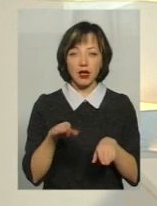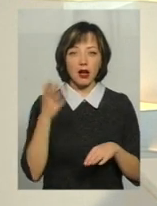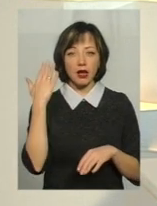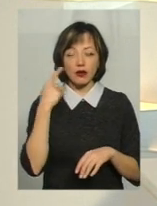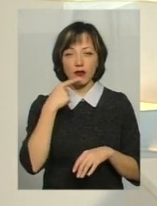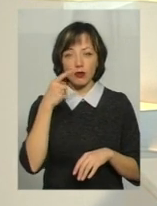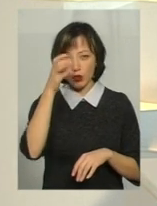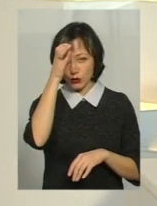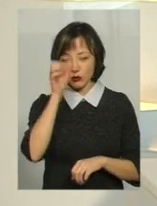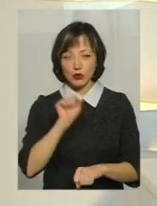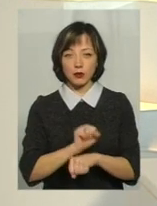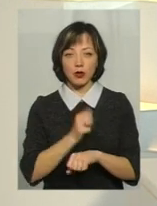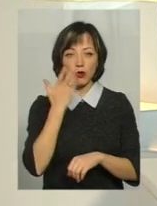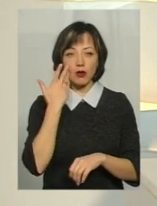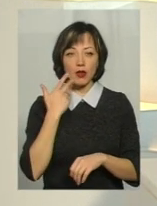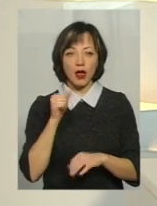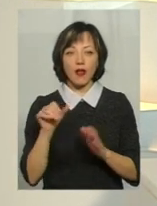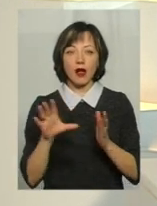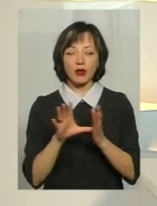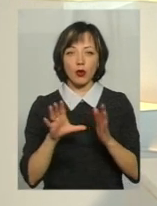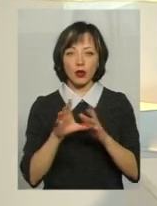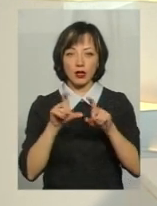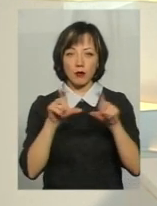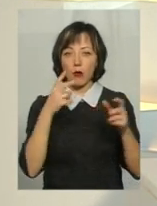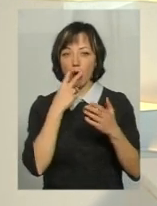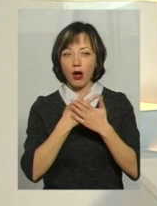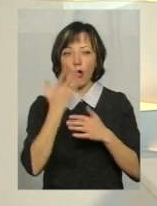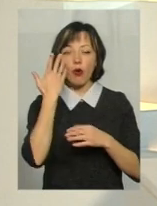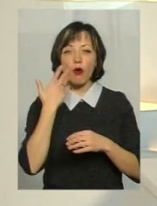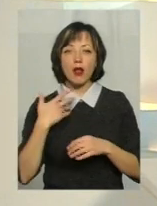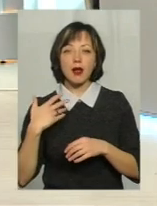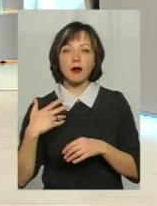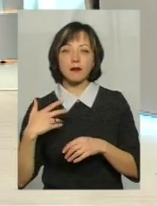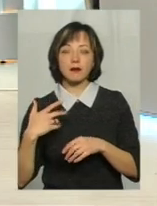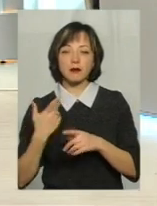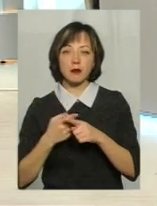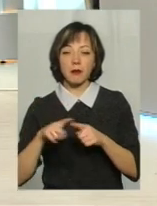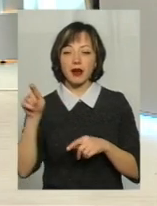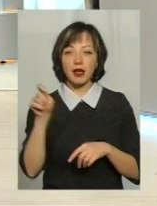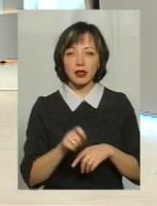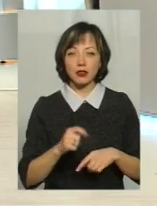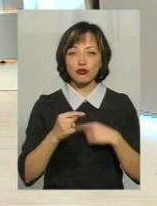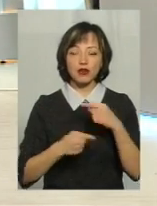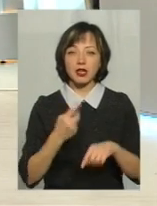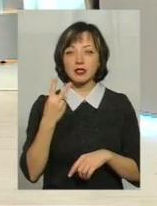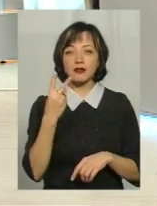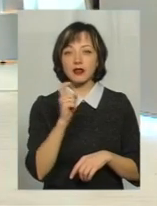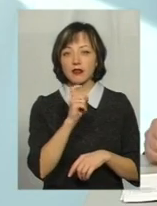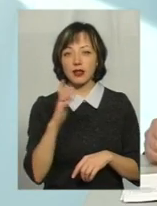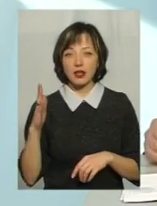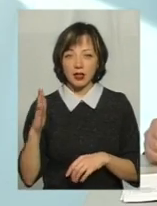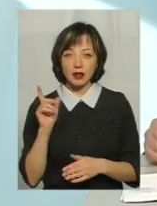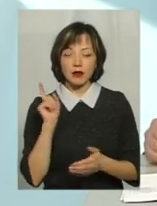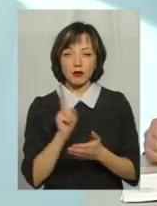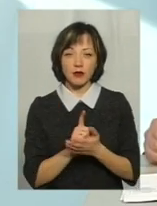зупинки, тобто, коли електронне табло і показує, коли приїде приблизно, через 2 хвилин не буде такий автобус. Я так розумію, так воно буде